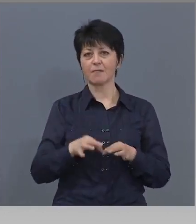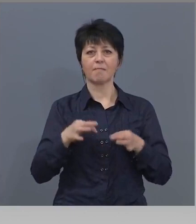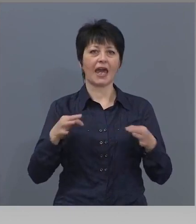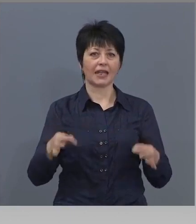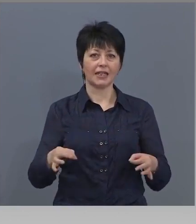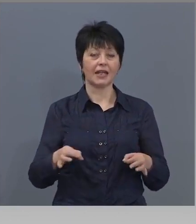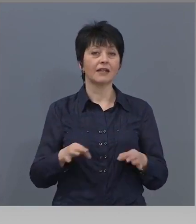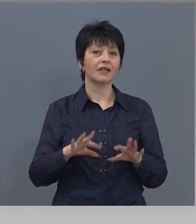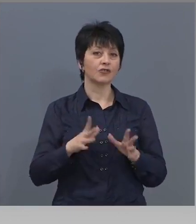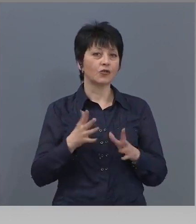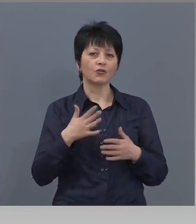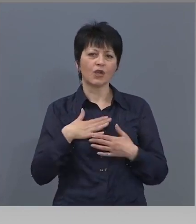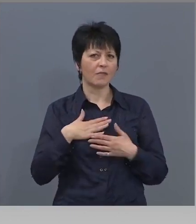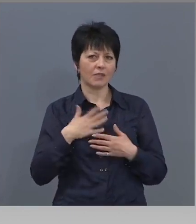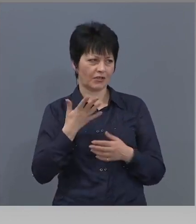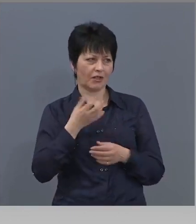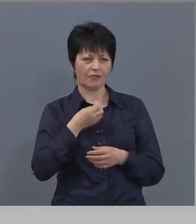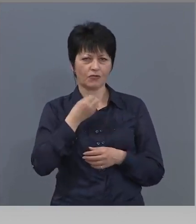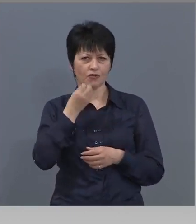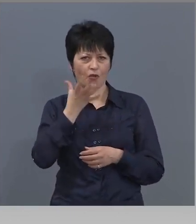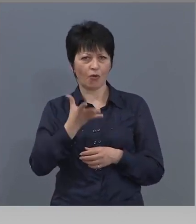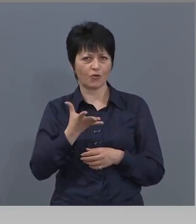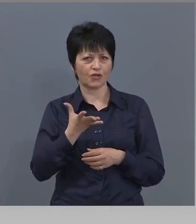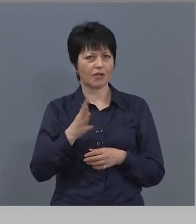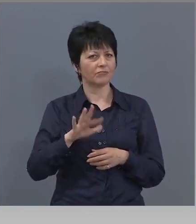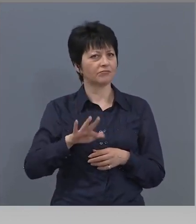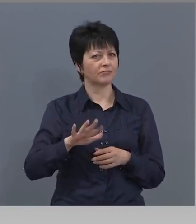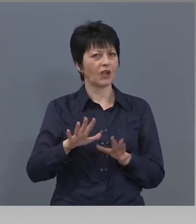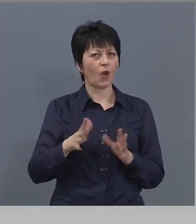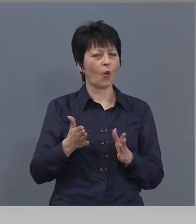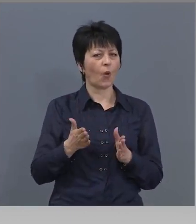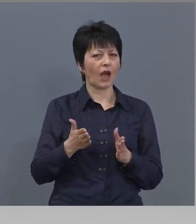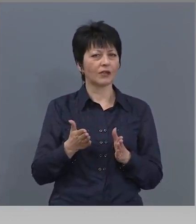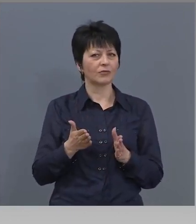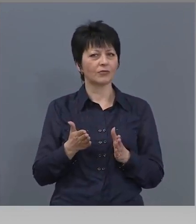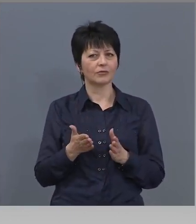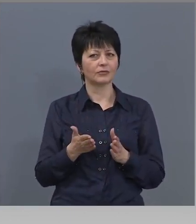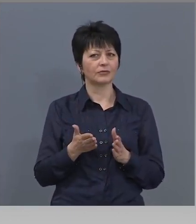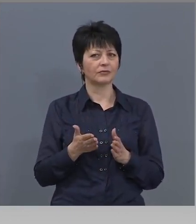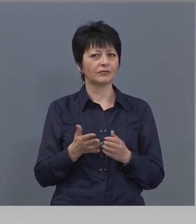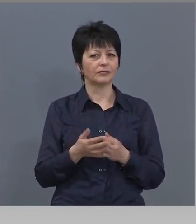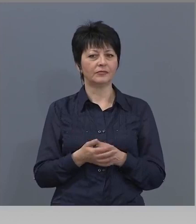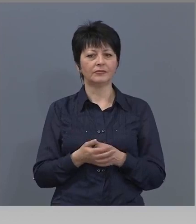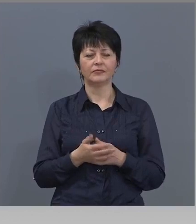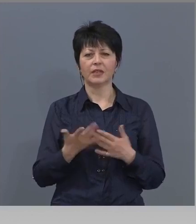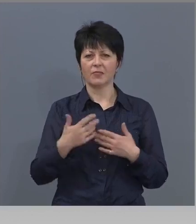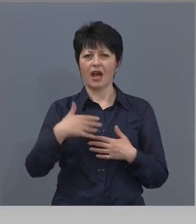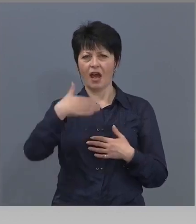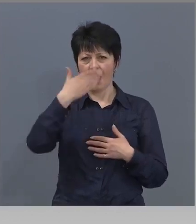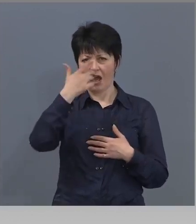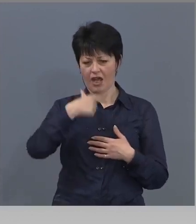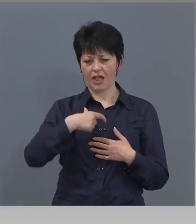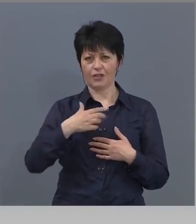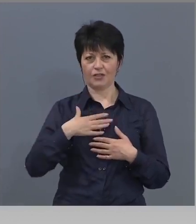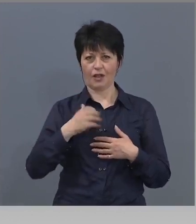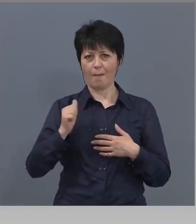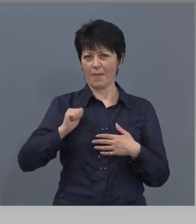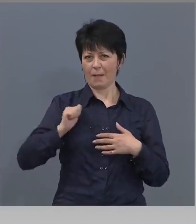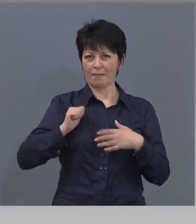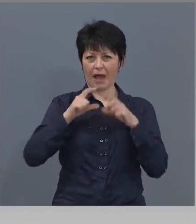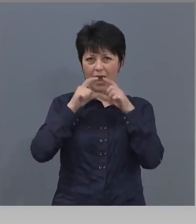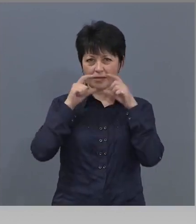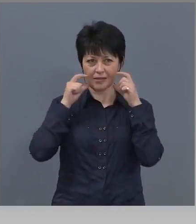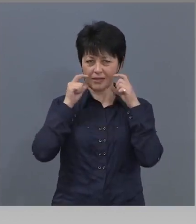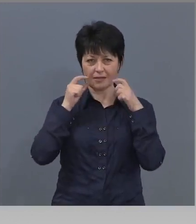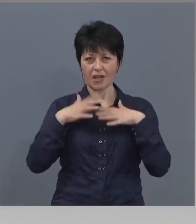защото се натъкнахи на случай, когато има лични предпазни стреса, но просто не ги